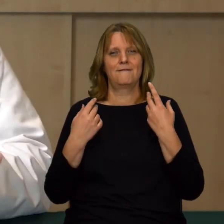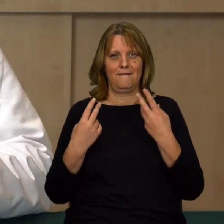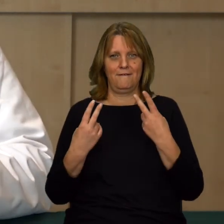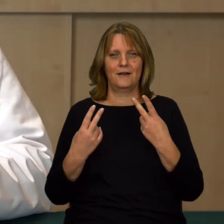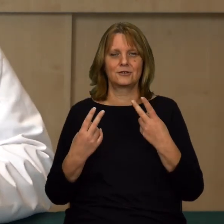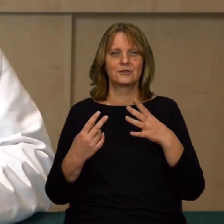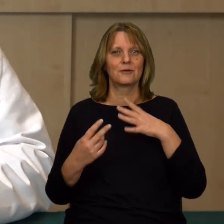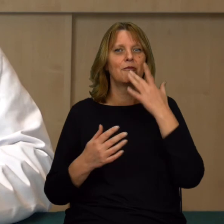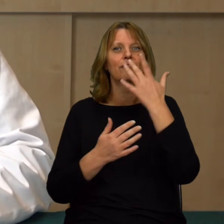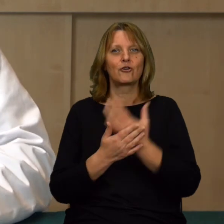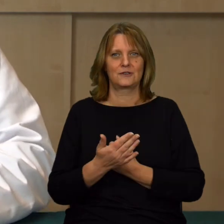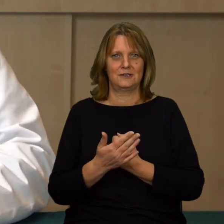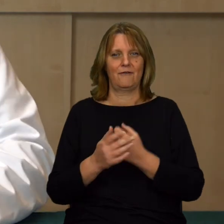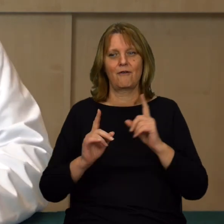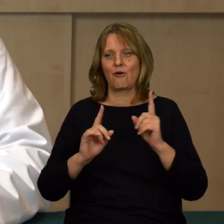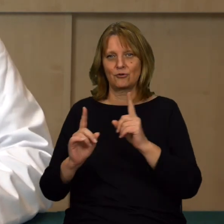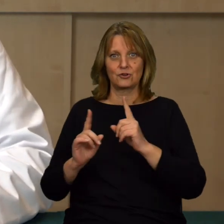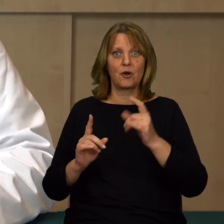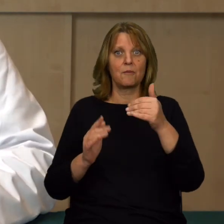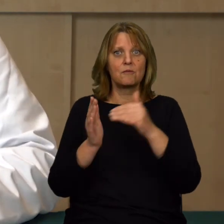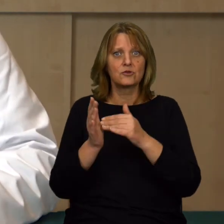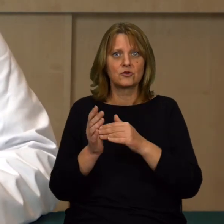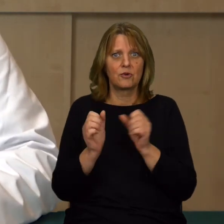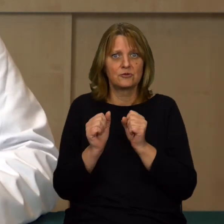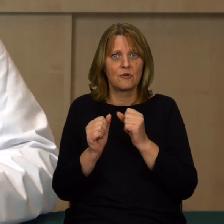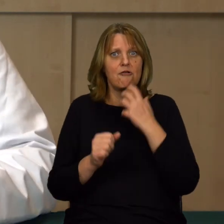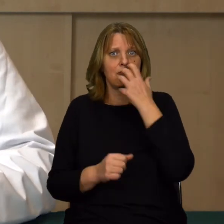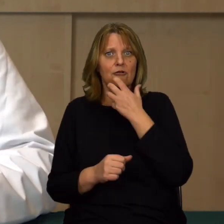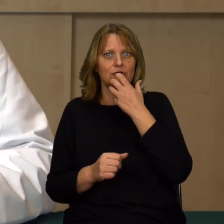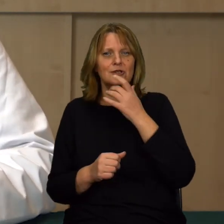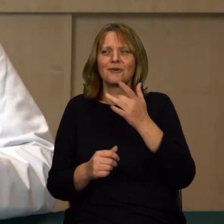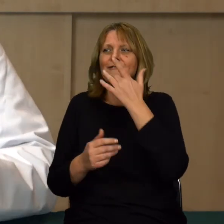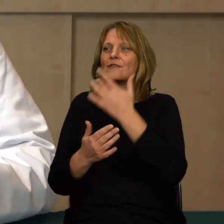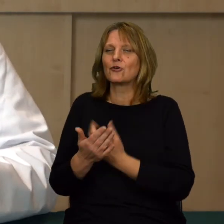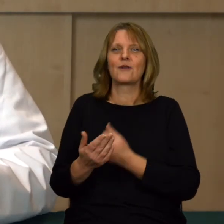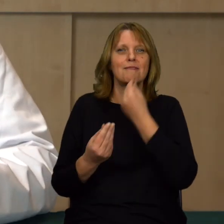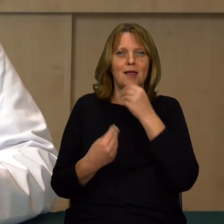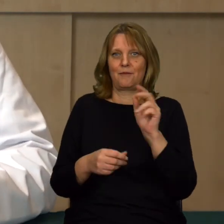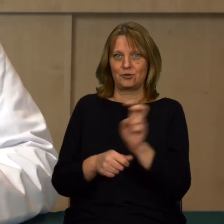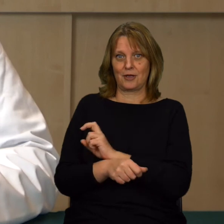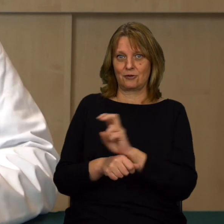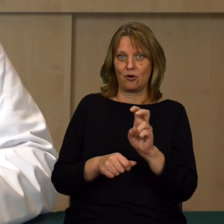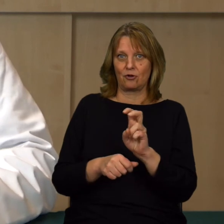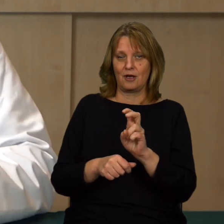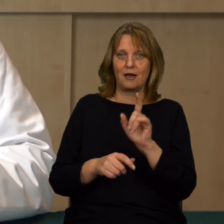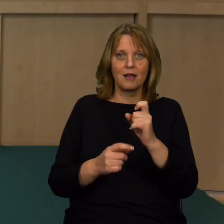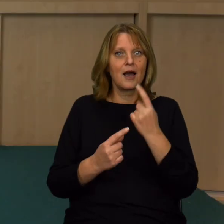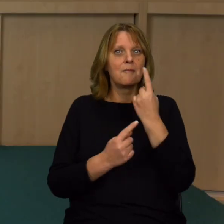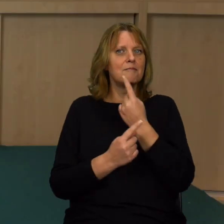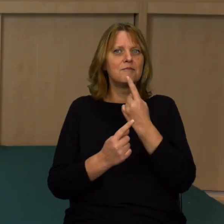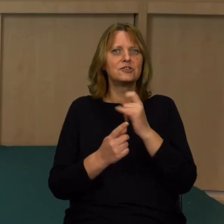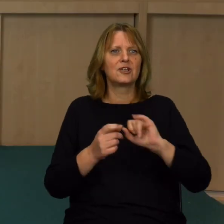ją z rozwagą. Jeżeli potrzebujemy się ogrzać, to róbmy to wykorzystując jak najlepsze z możliwych technologii.